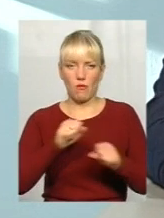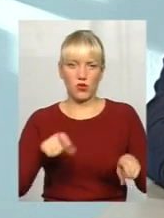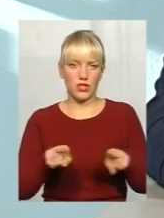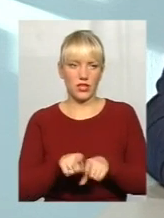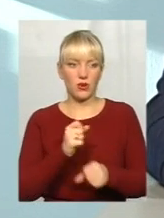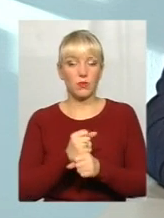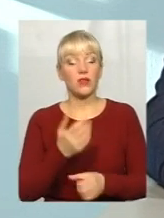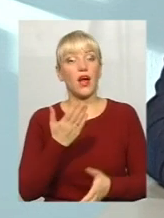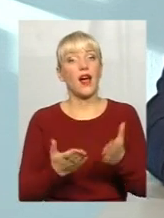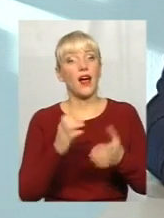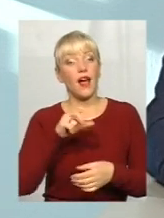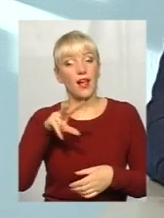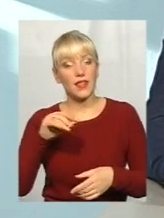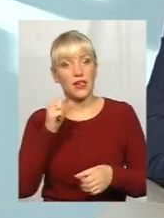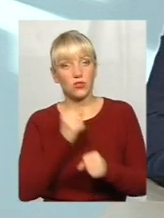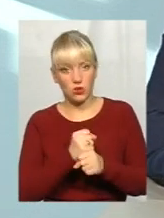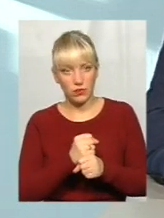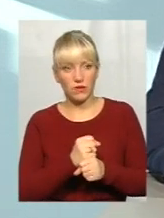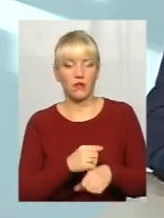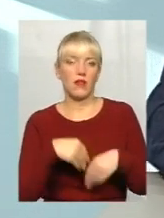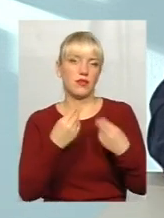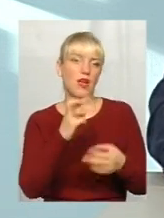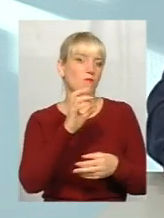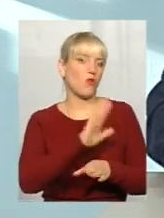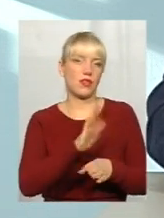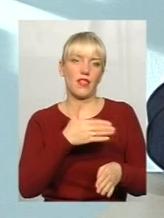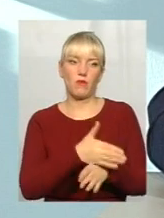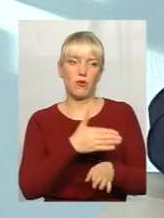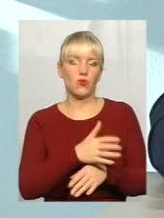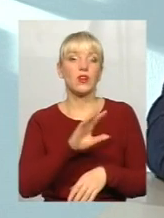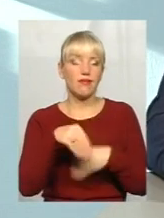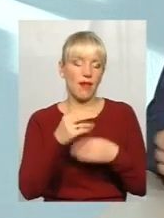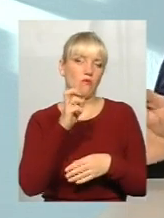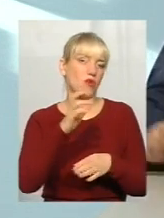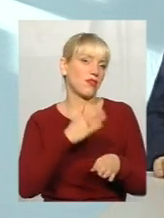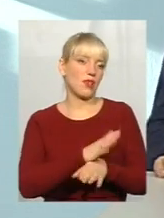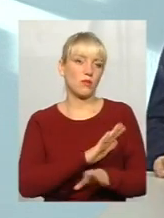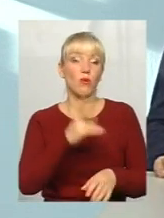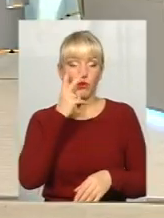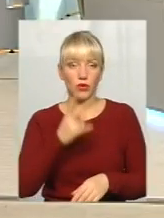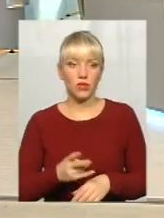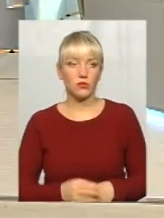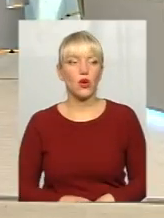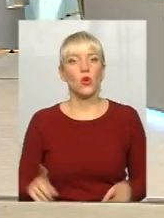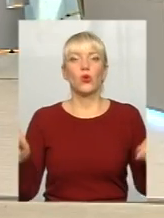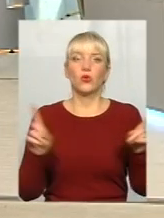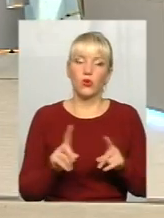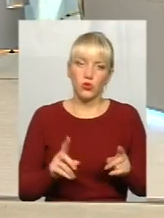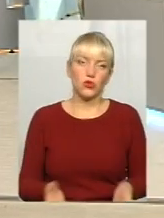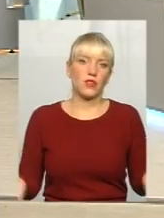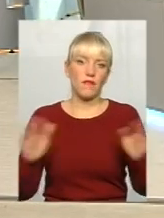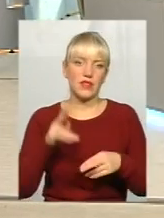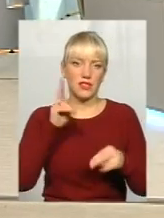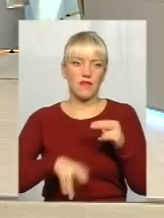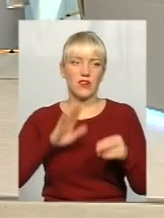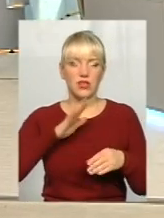зробив, воно йому, дай Бог, не допоможе. От я кажу, дай Бог, воно йому не допоможе. Ну що, давайте будем завершувати